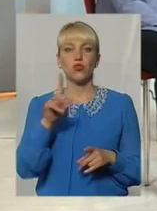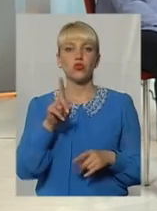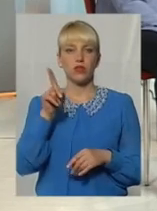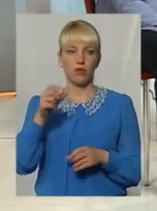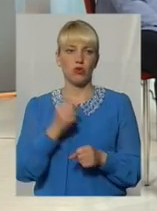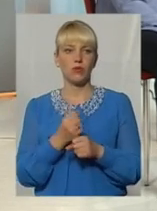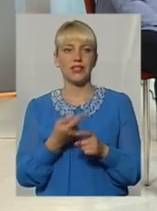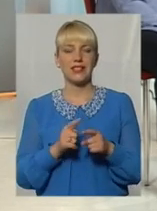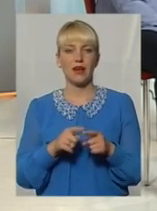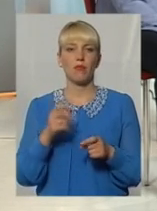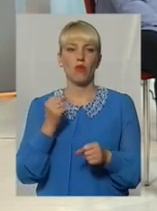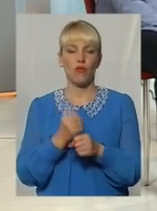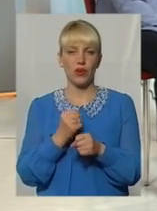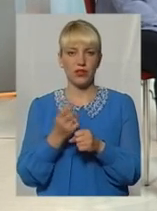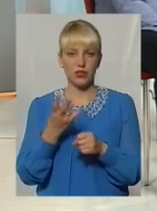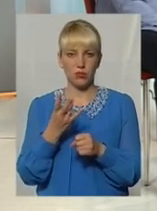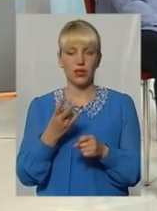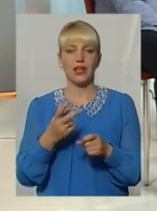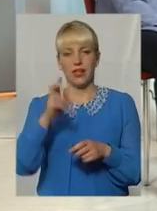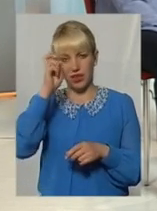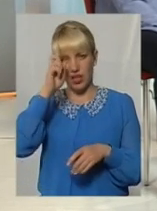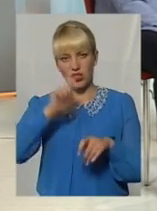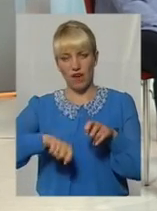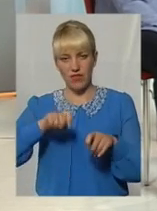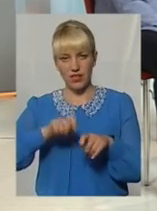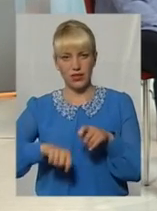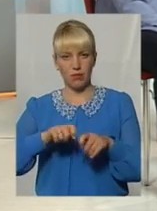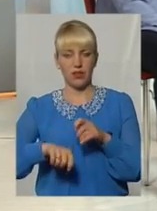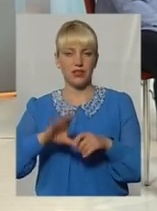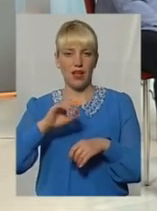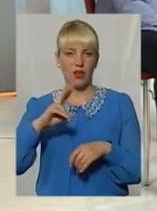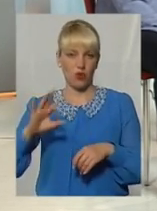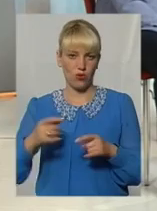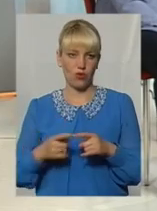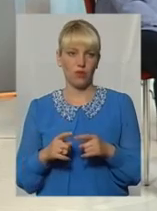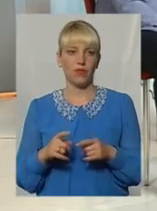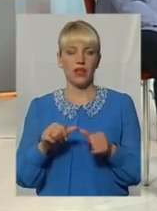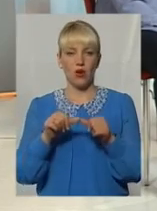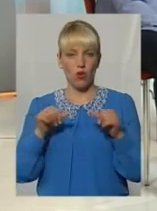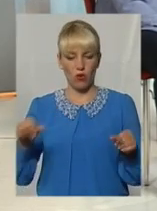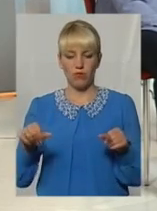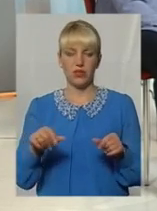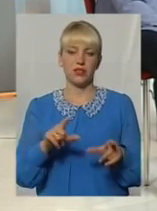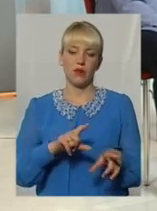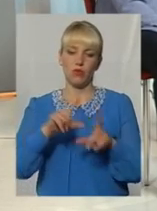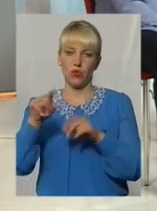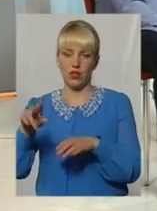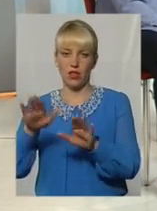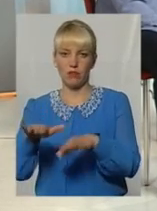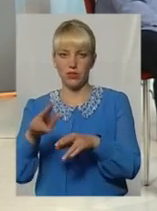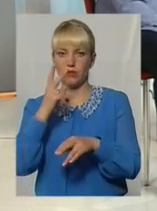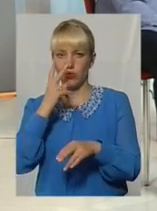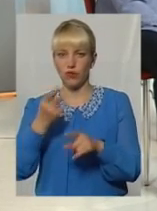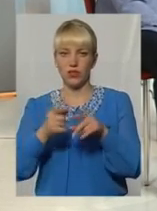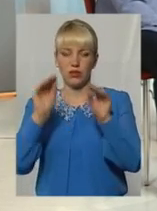Державна культура, звернемся в екологічної інспекції. В нас, член екологічної інспекції, є членом комісії. Вийдемо, подивимося на місці. Тобто ви